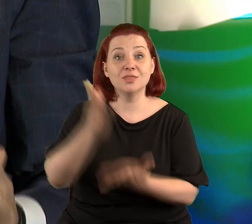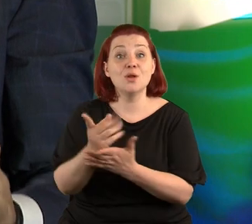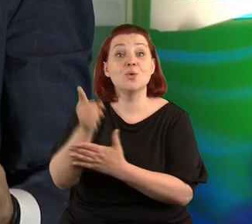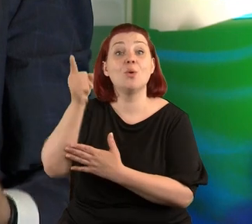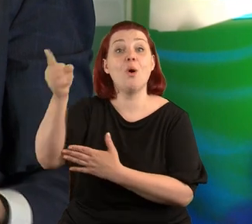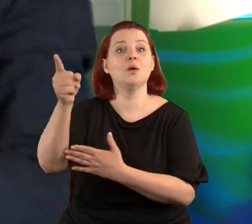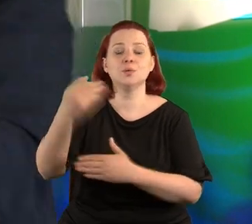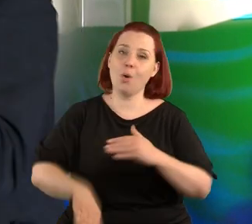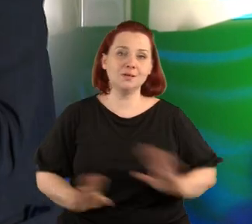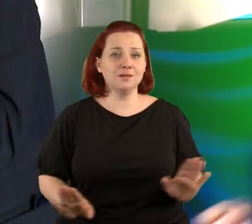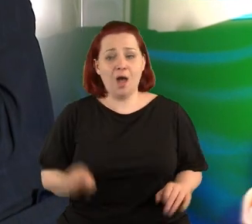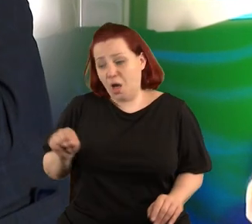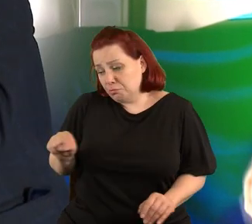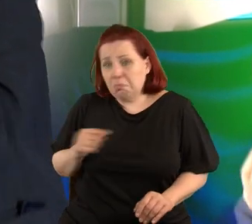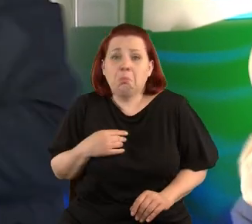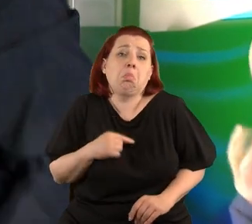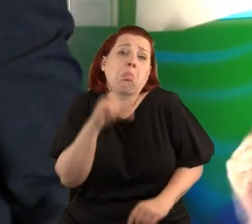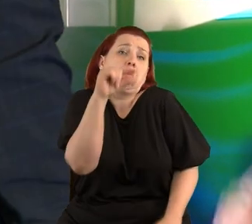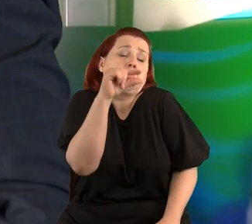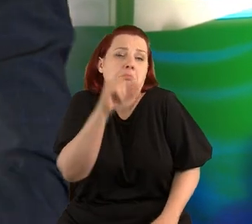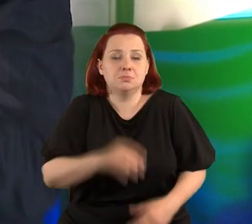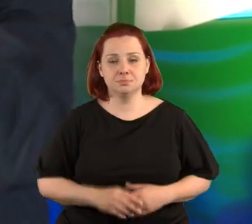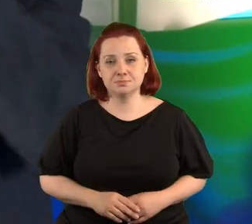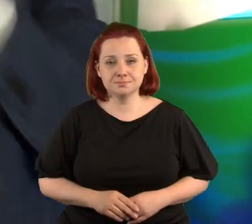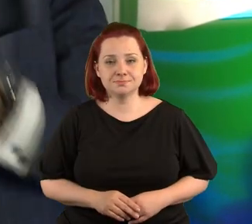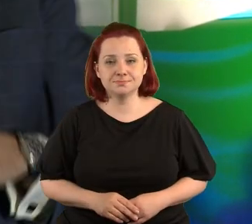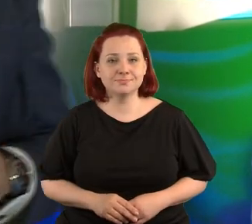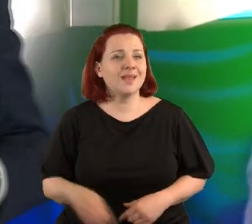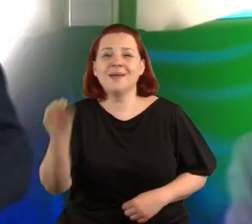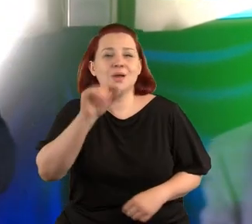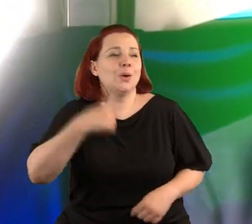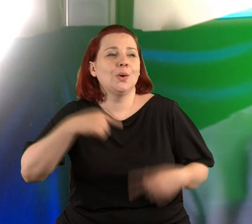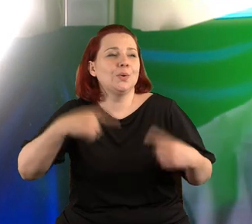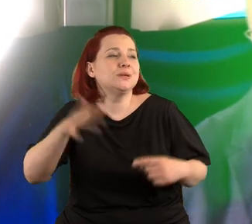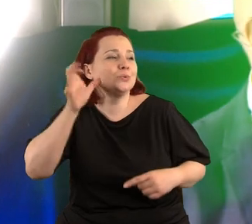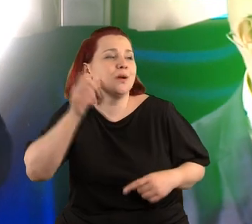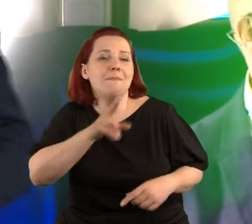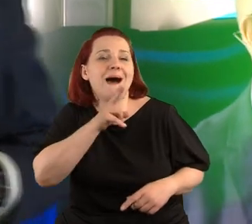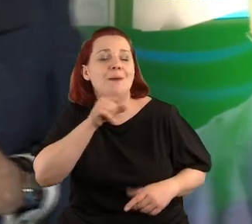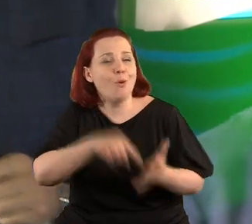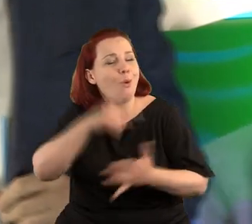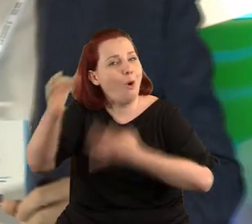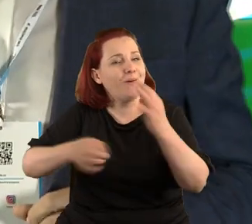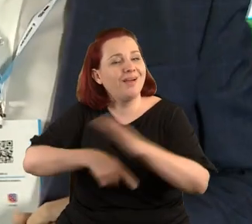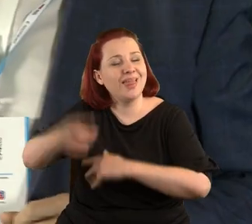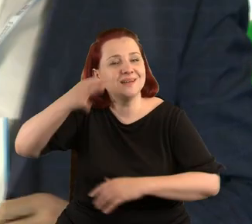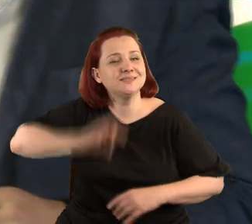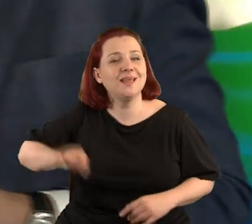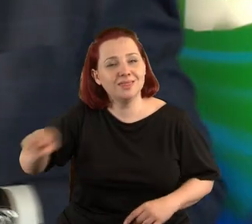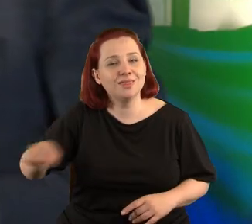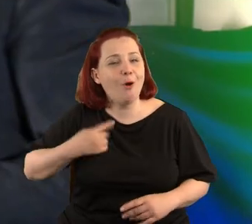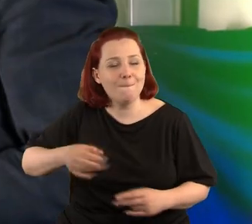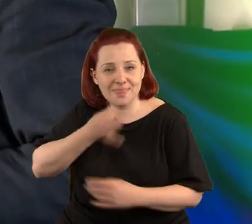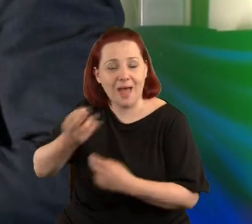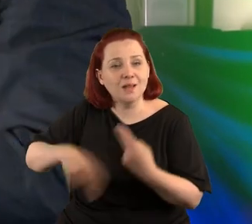i koniec. A ty jesteś takim tłameczkiem. Jeszcze nie słyszałem mamy, która odpowiadała dziecku, synkowi na to